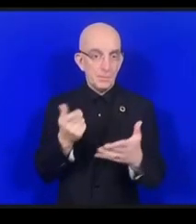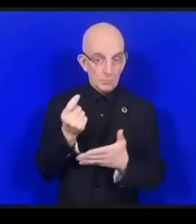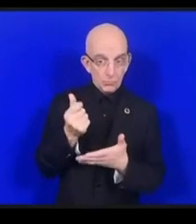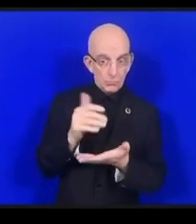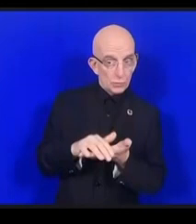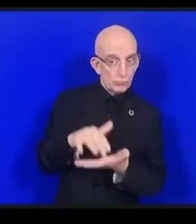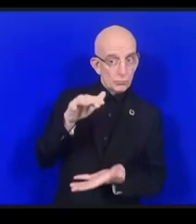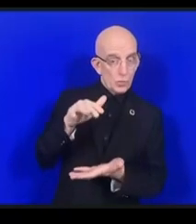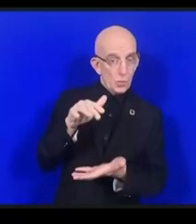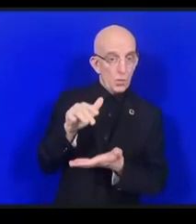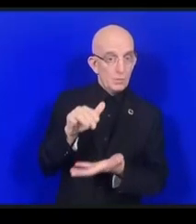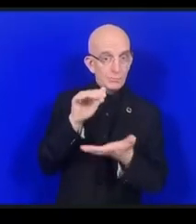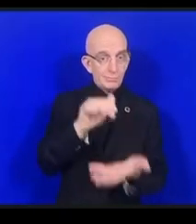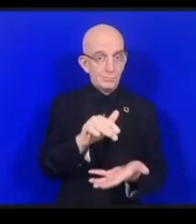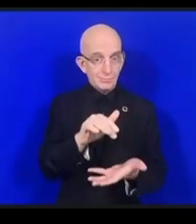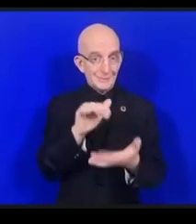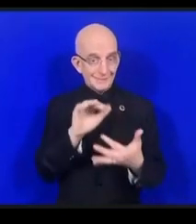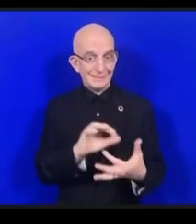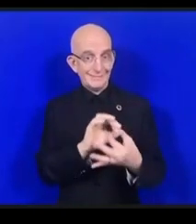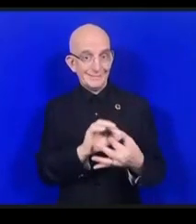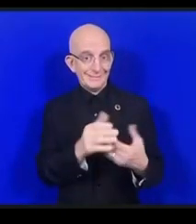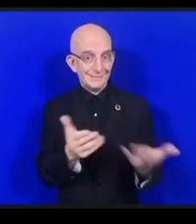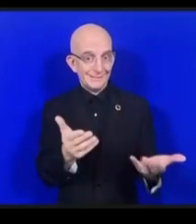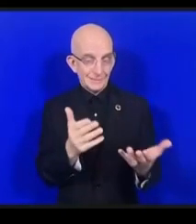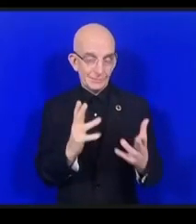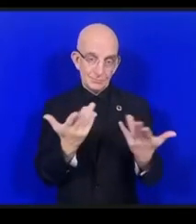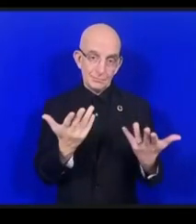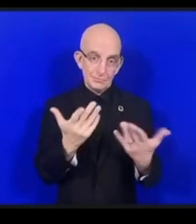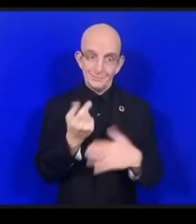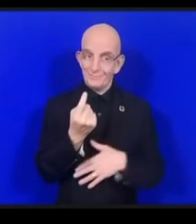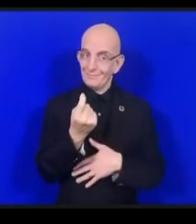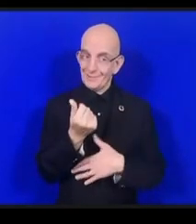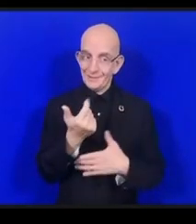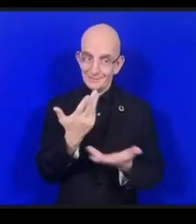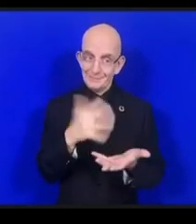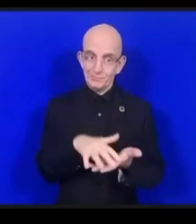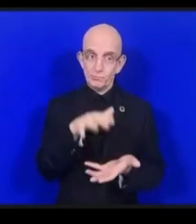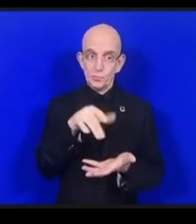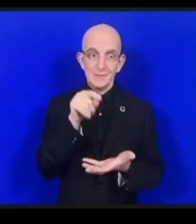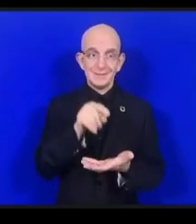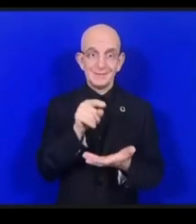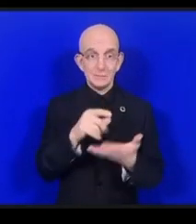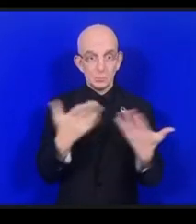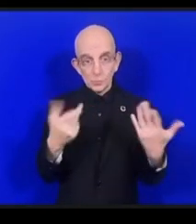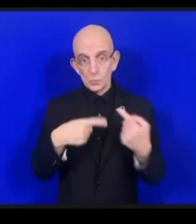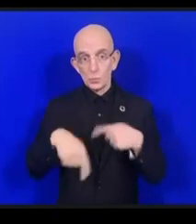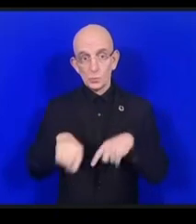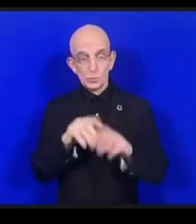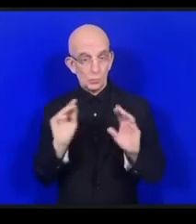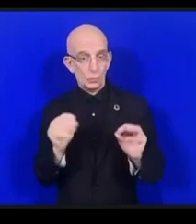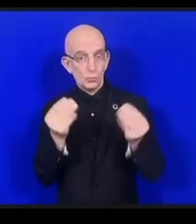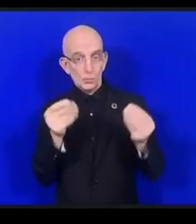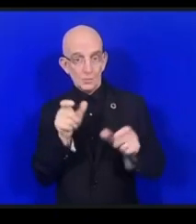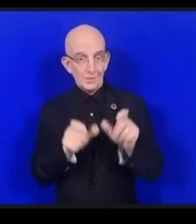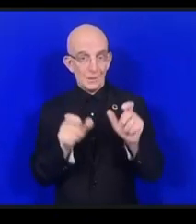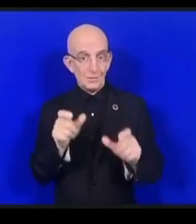on parle de ressources on parle de ressources financières de ressources de temps parce que nous